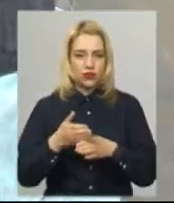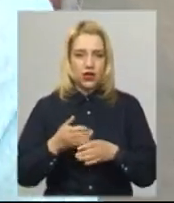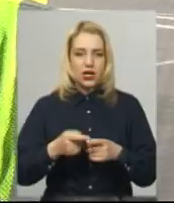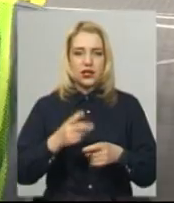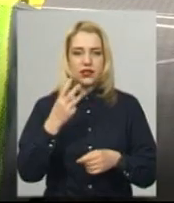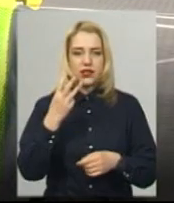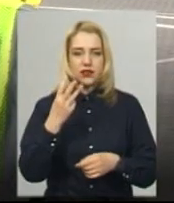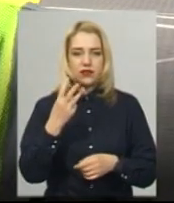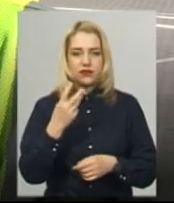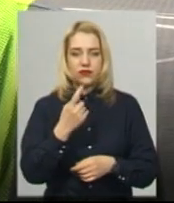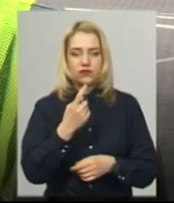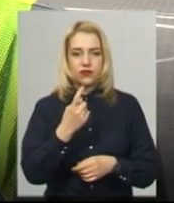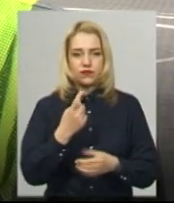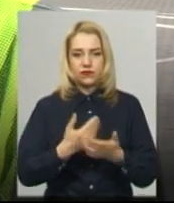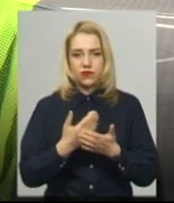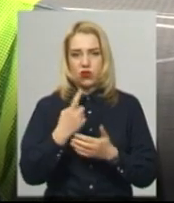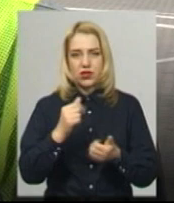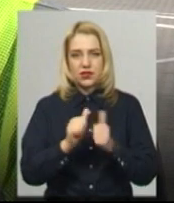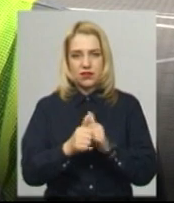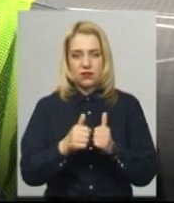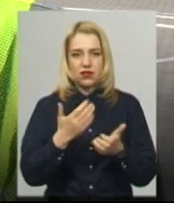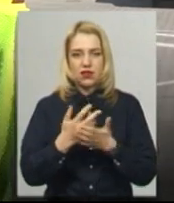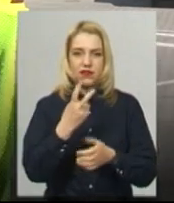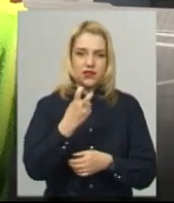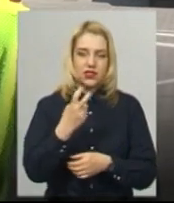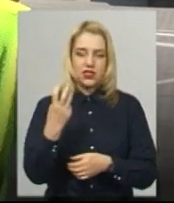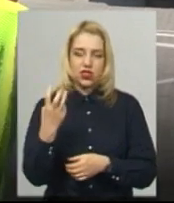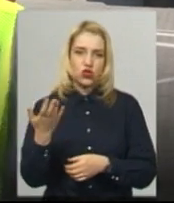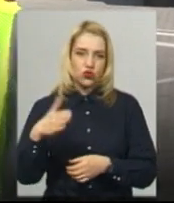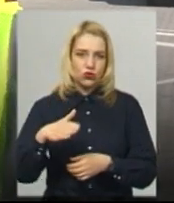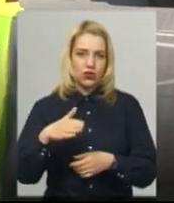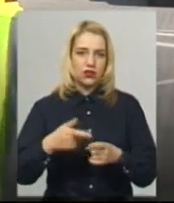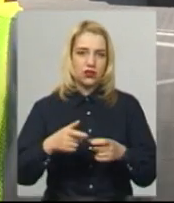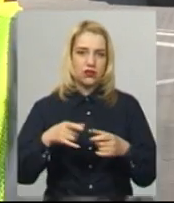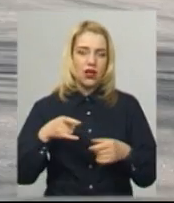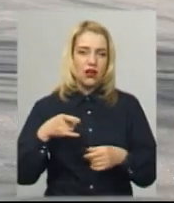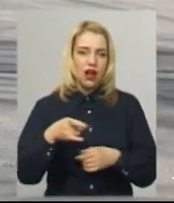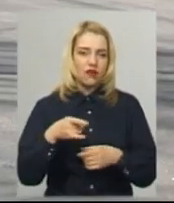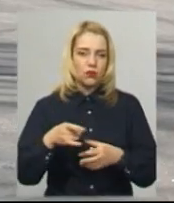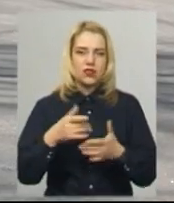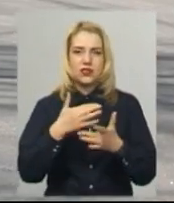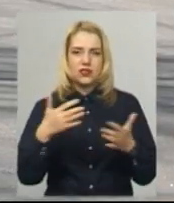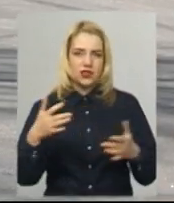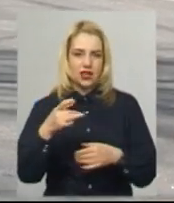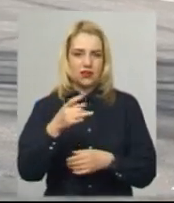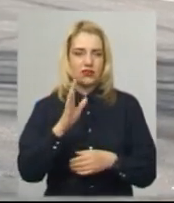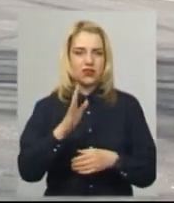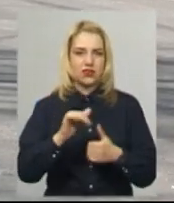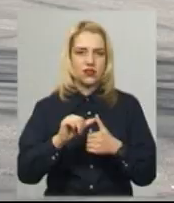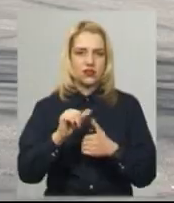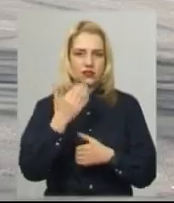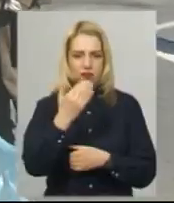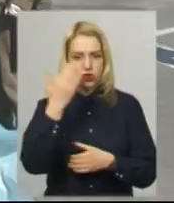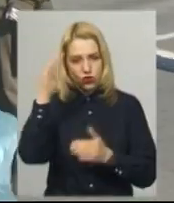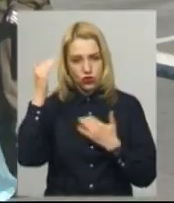до трьох сотень машин. За зміну зупиняємо близько 200-300 автомобілів, які з інших регіонів. Блокпости встановили для обмеження